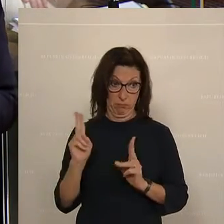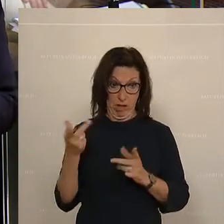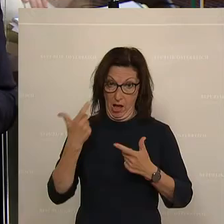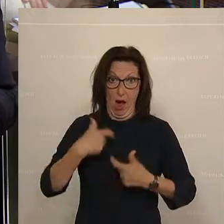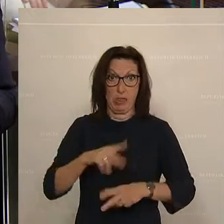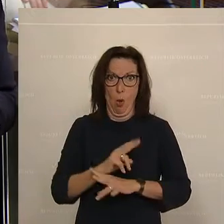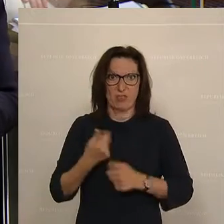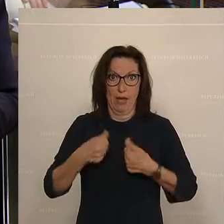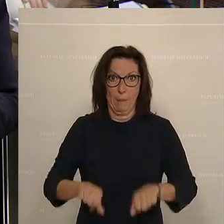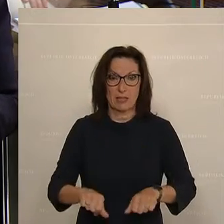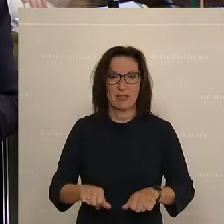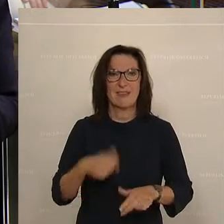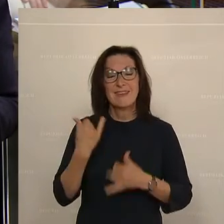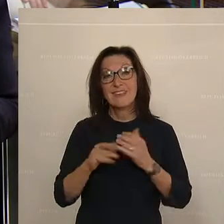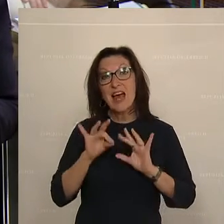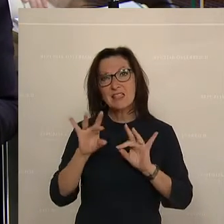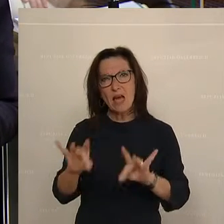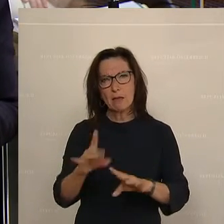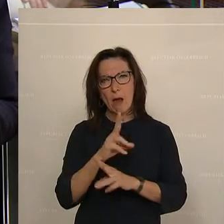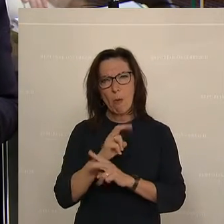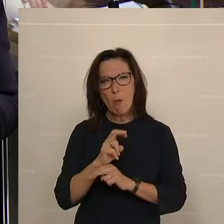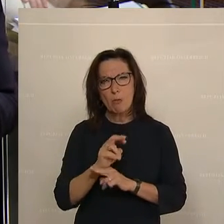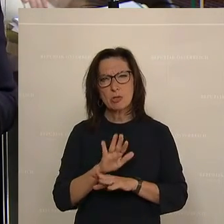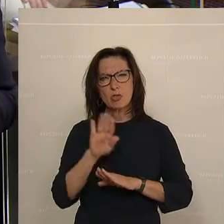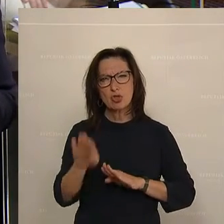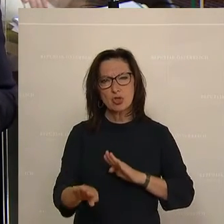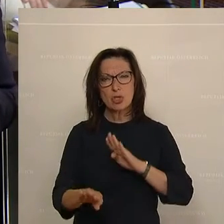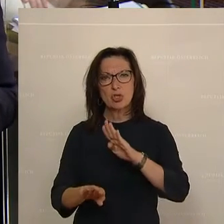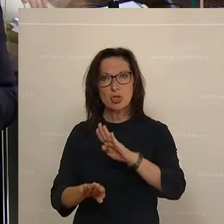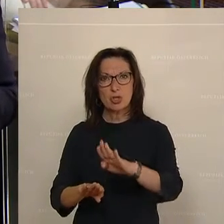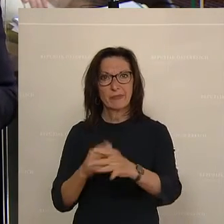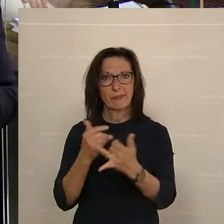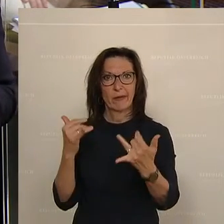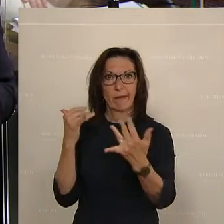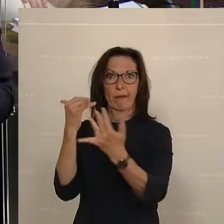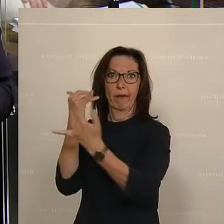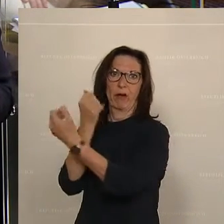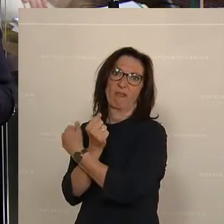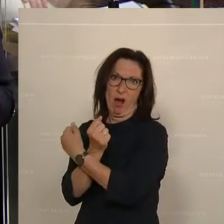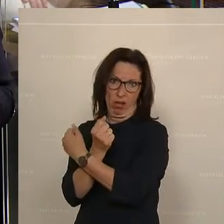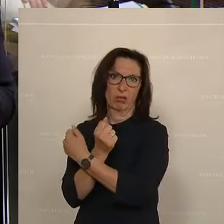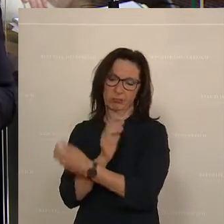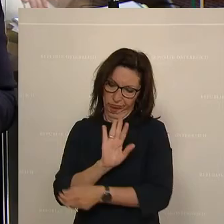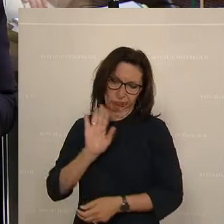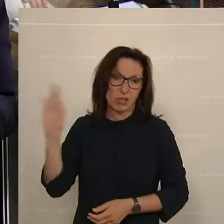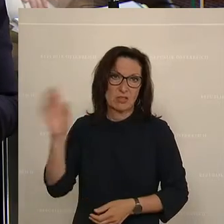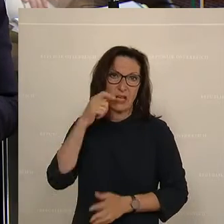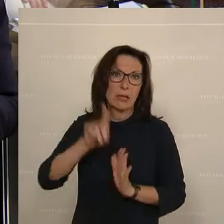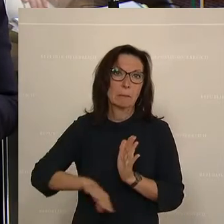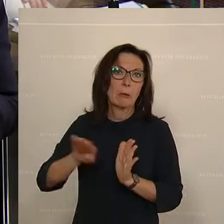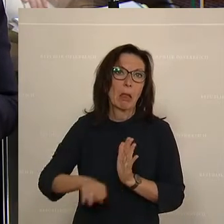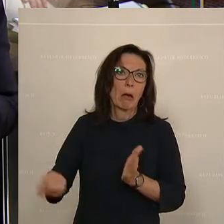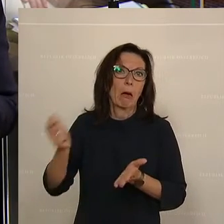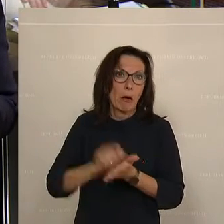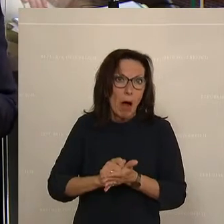Jahrzehnte Schritt für Schritt in Fesseln begeben und billiges Gas aus Russland gekauft, immer mehr. Und jetzt